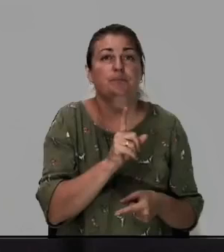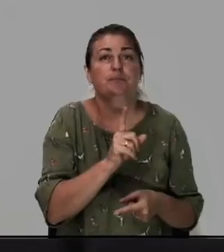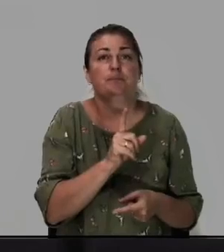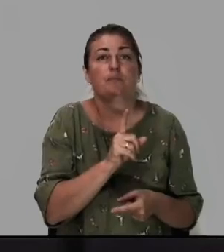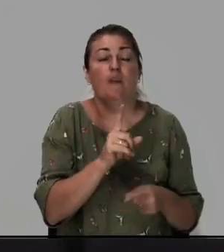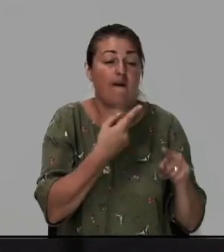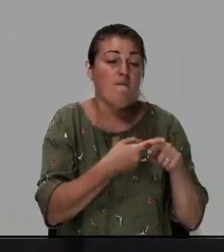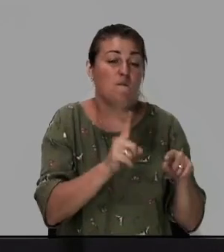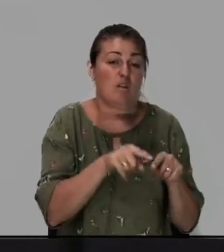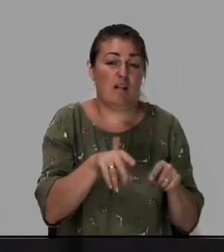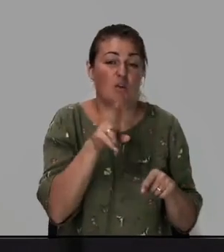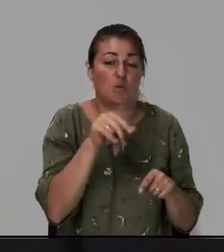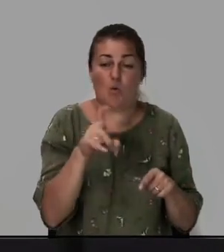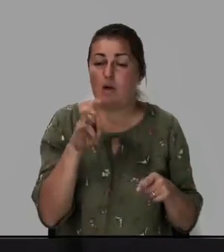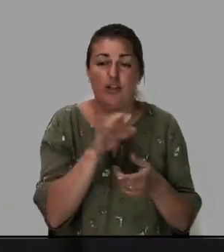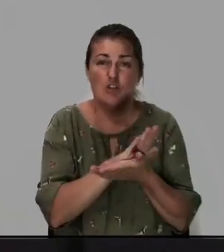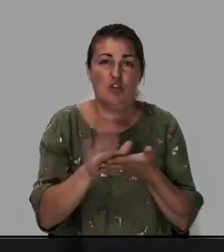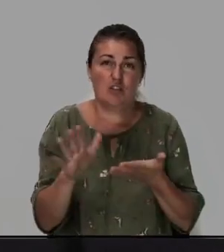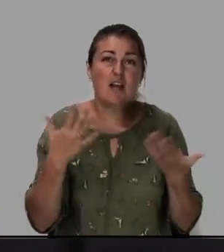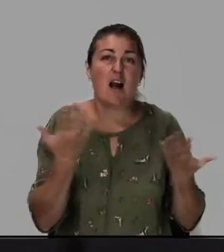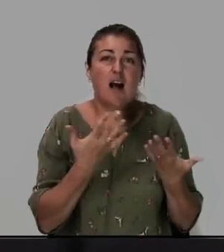вот этот вот дух нечистый, который